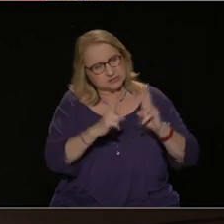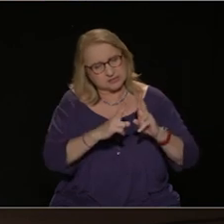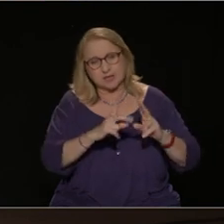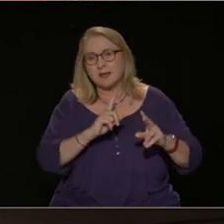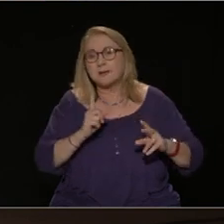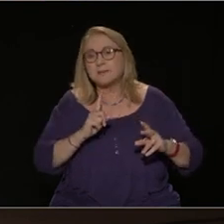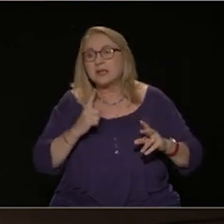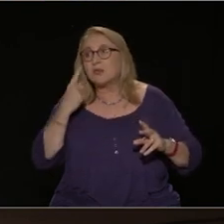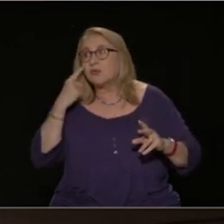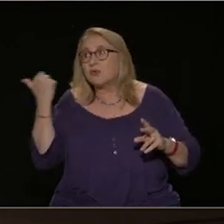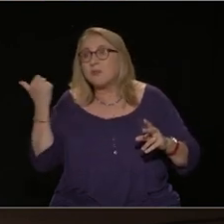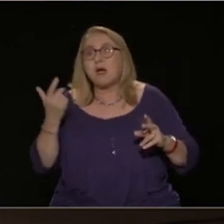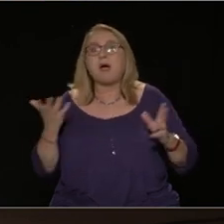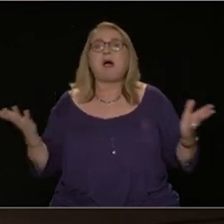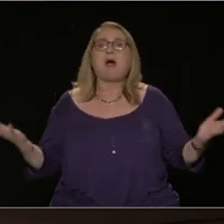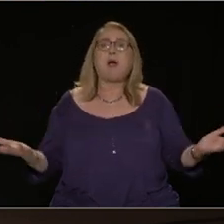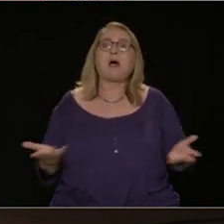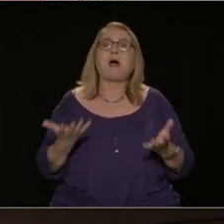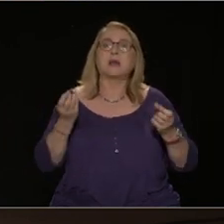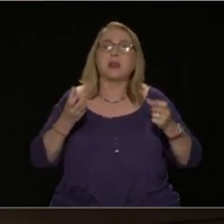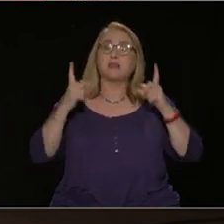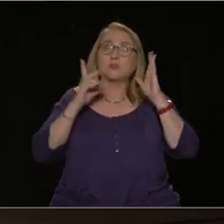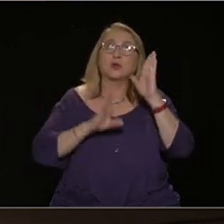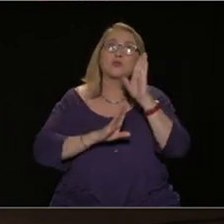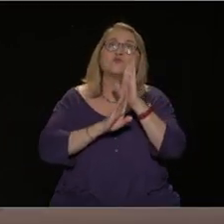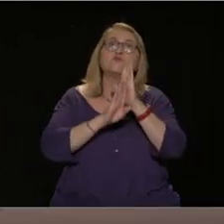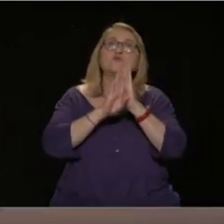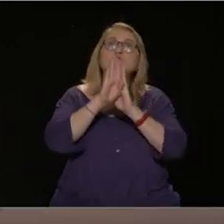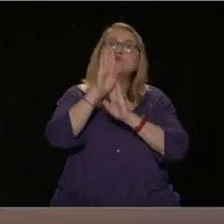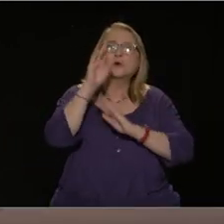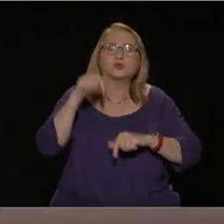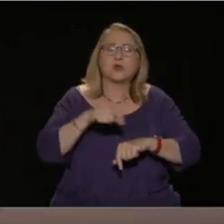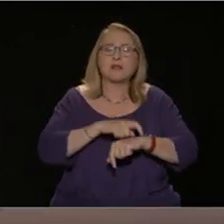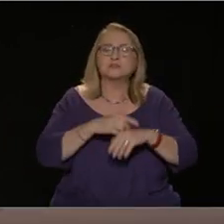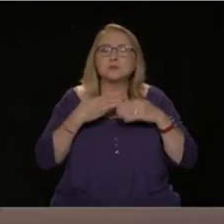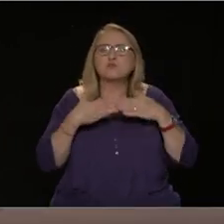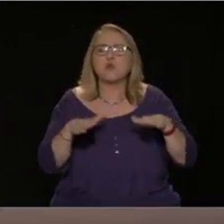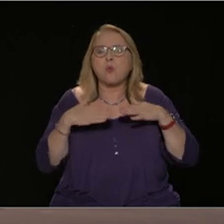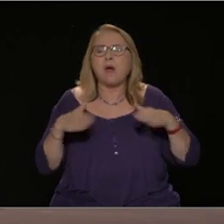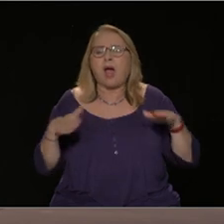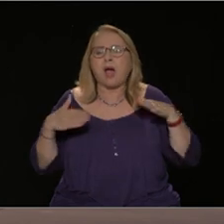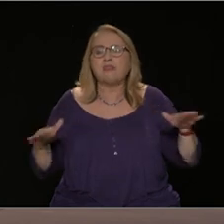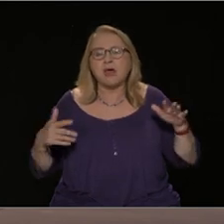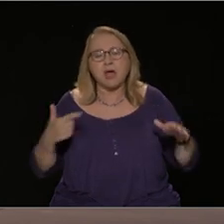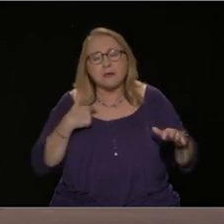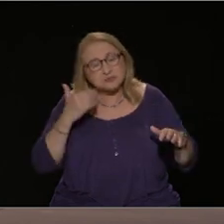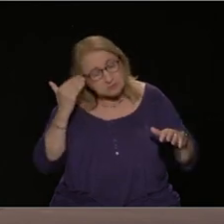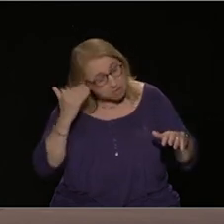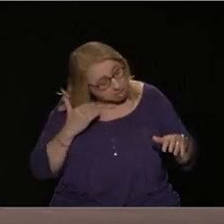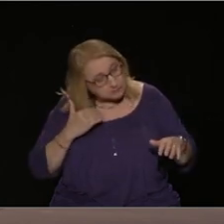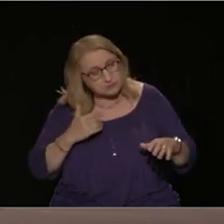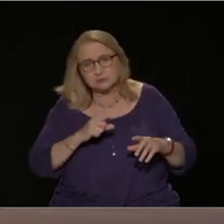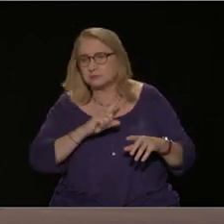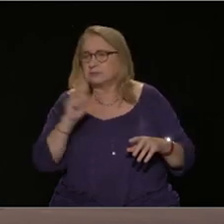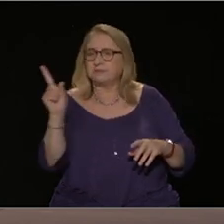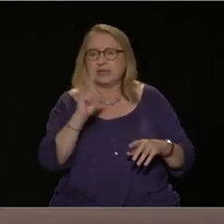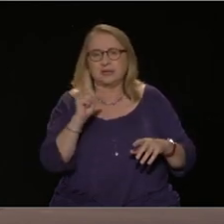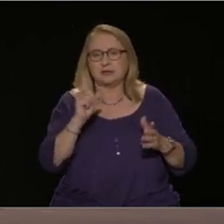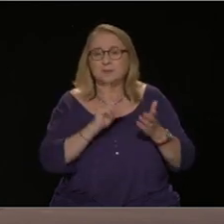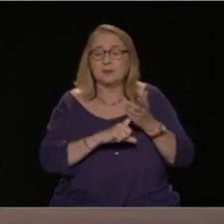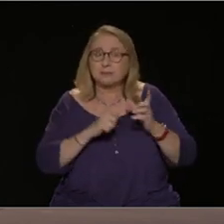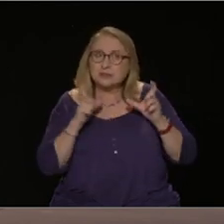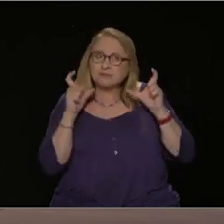και υποταχτούμε στην προπαγάνδα η οποία γίνεται για μία κυριαρχία και παντοδυναμία. Αυτή η